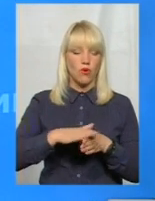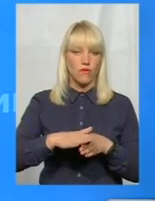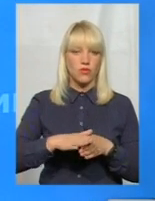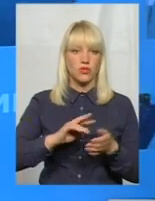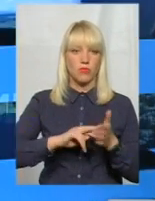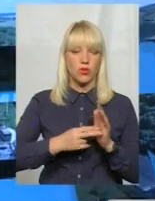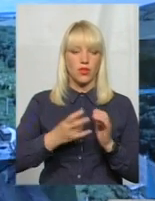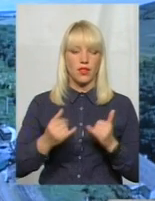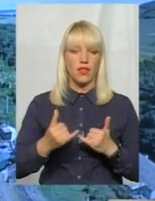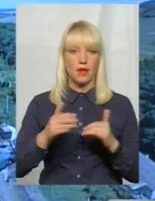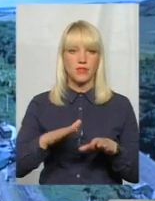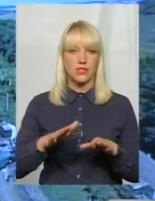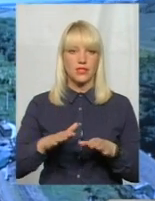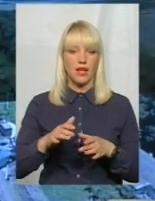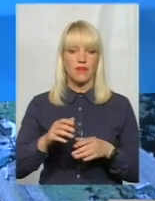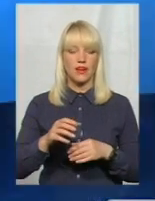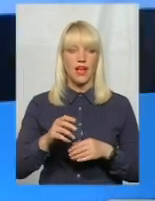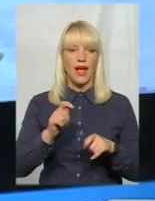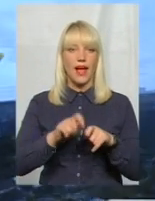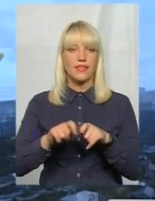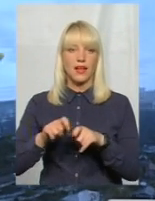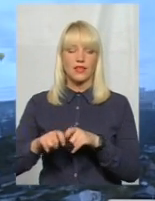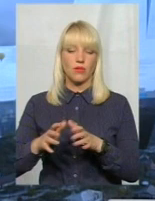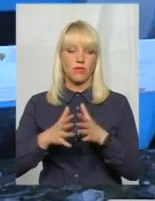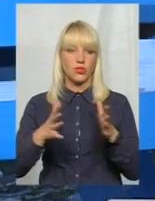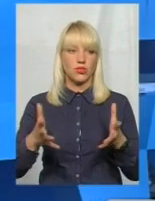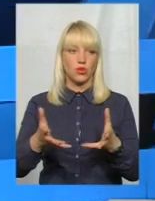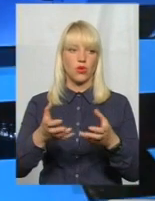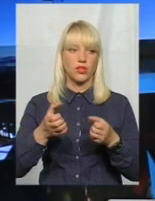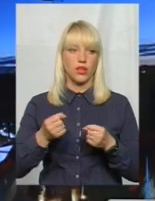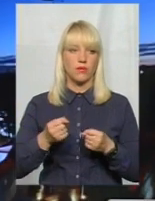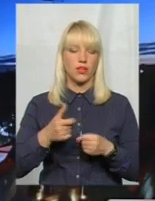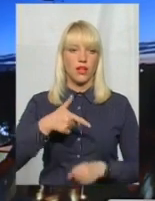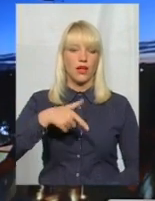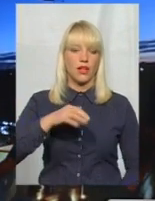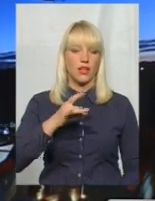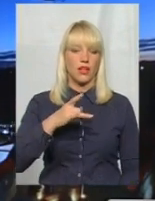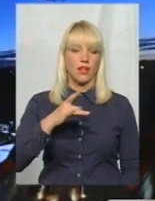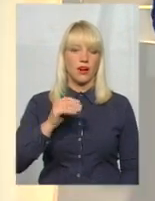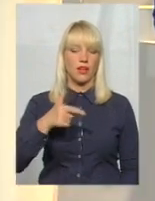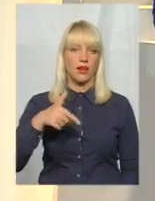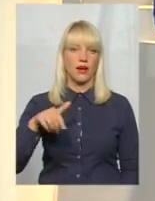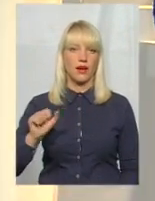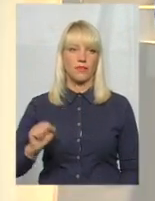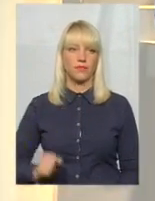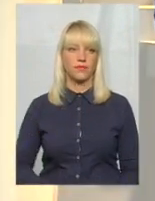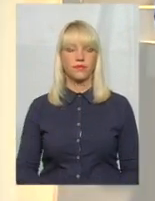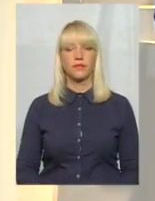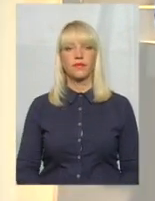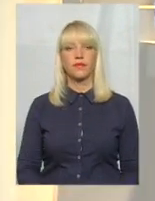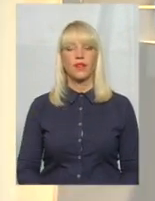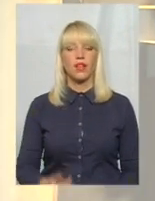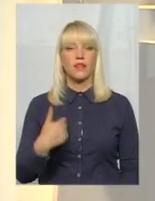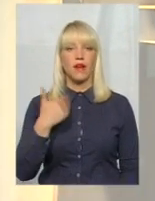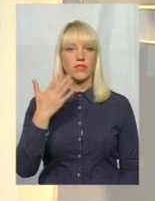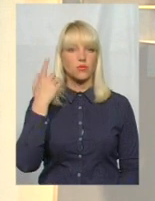місцевих аналітиків більшість отримували партії ГРА. Я вас почула, в нас ще є одна